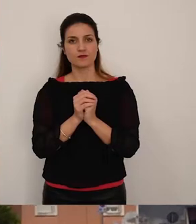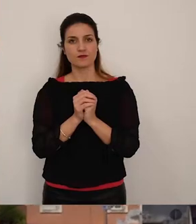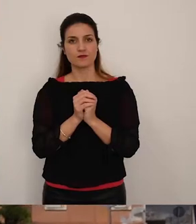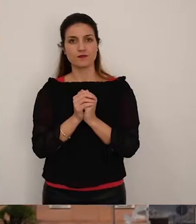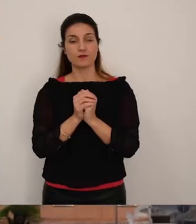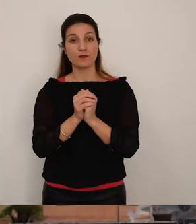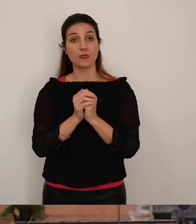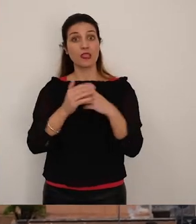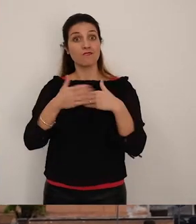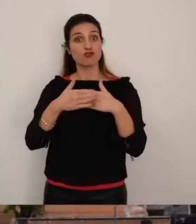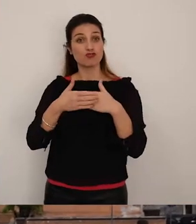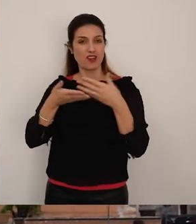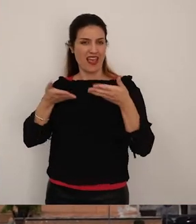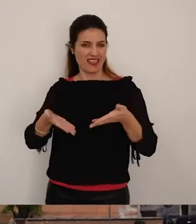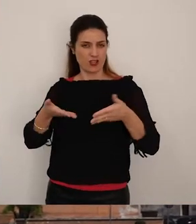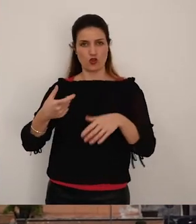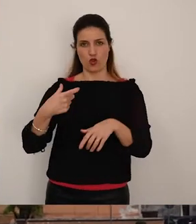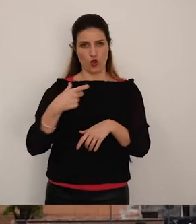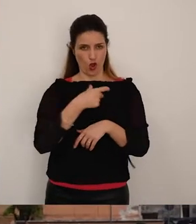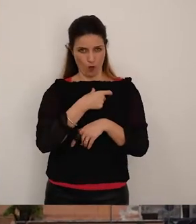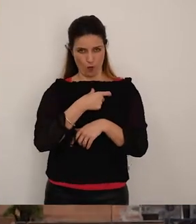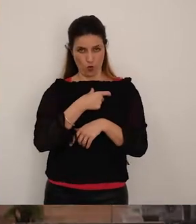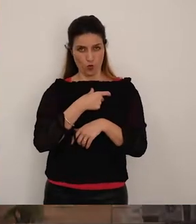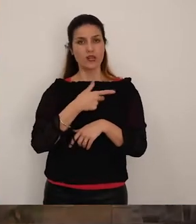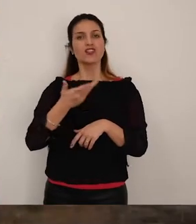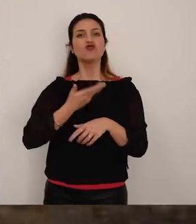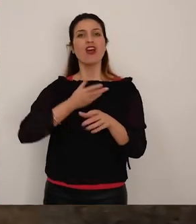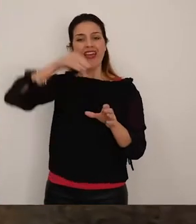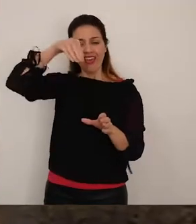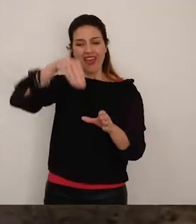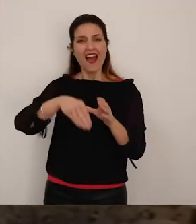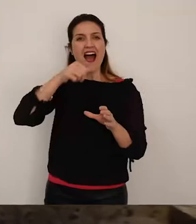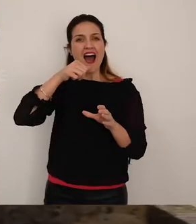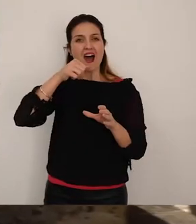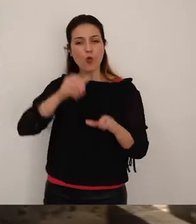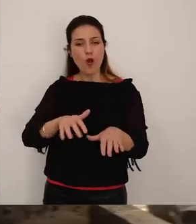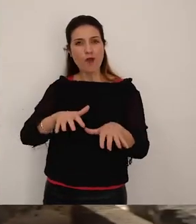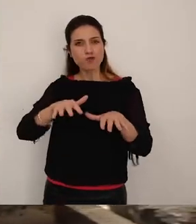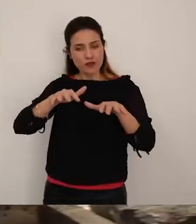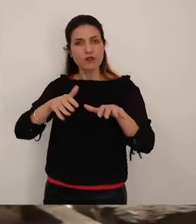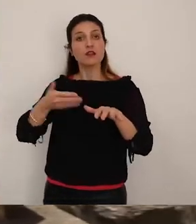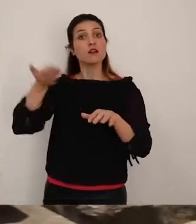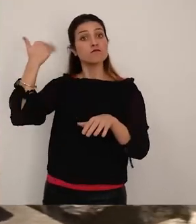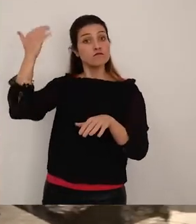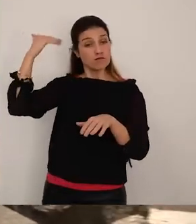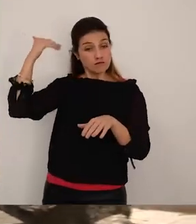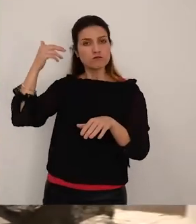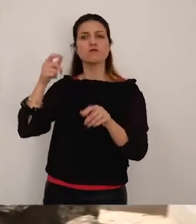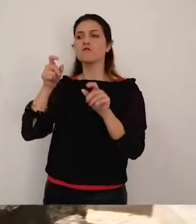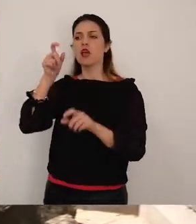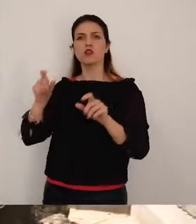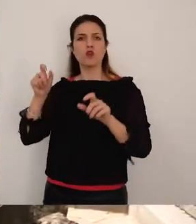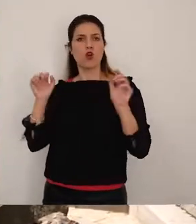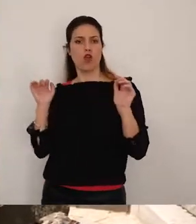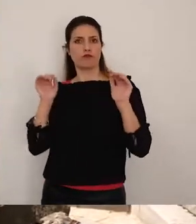Nei pressi dell'attuale municipio vi è l'antica cisterna cananea. Un tempo fonte di approvvigionamento idrico